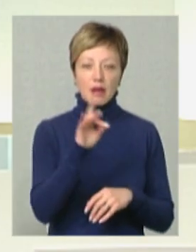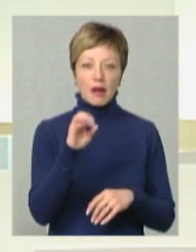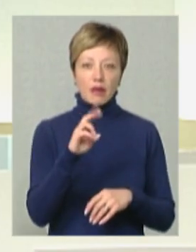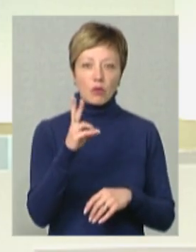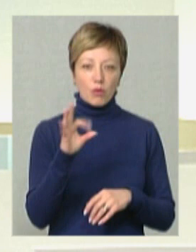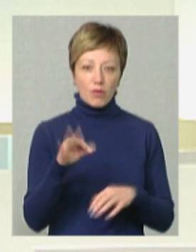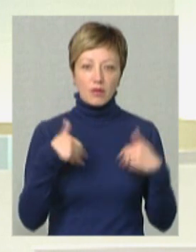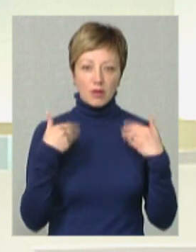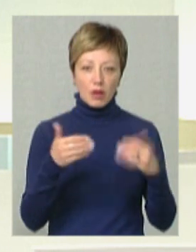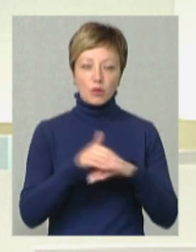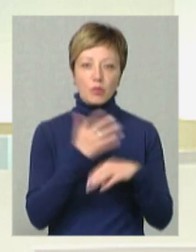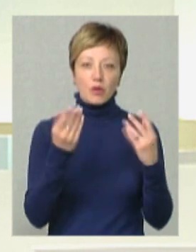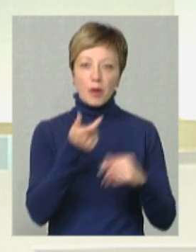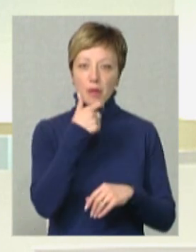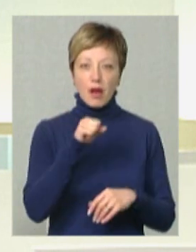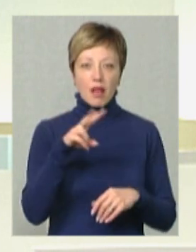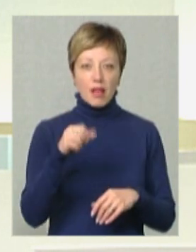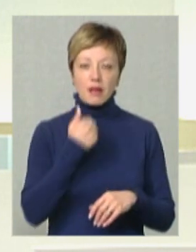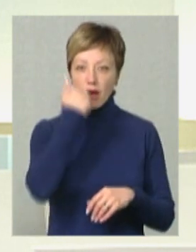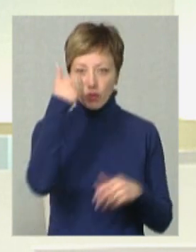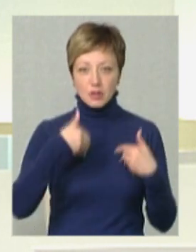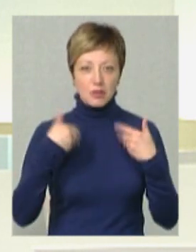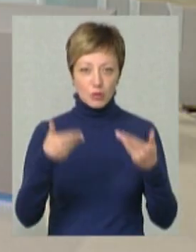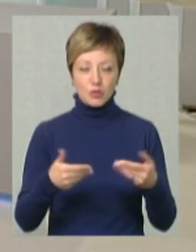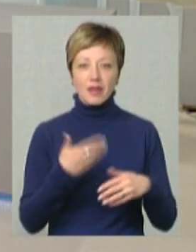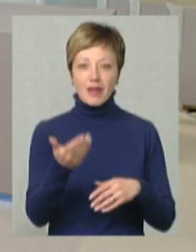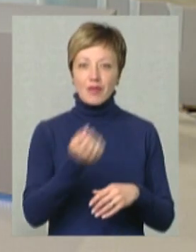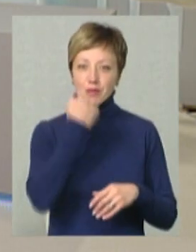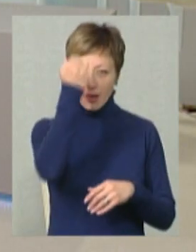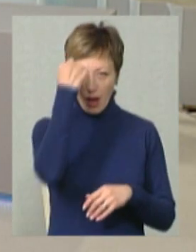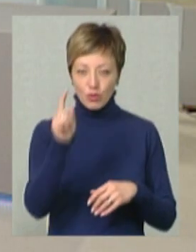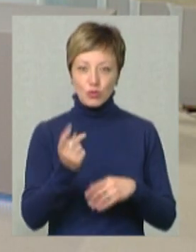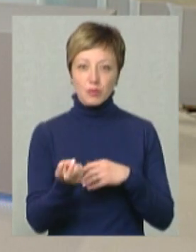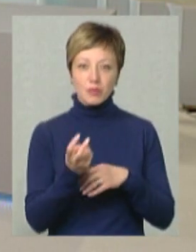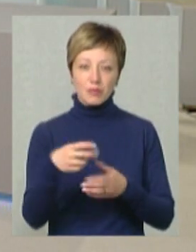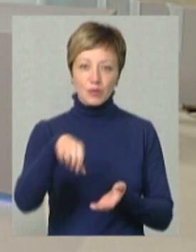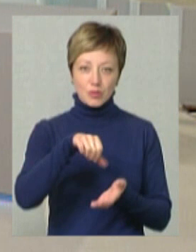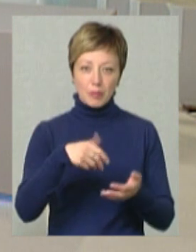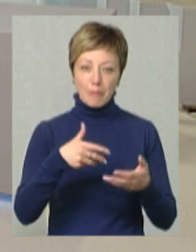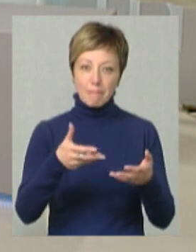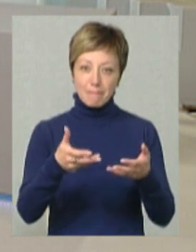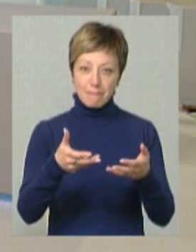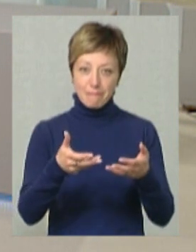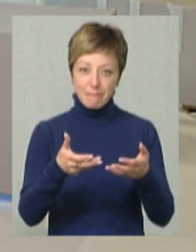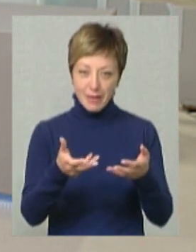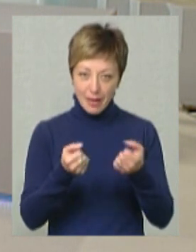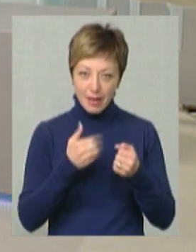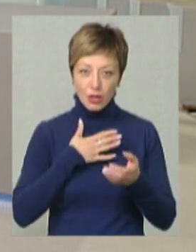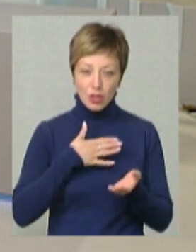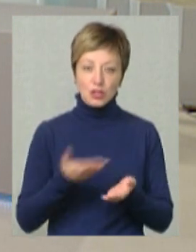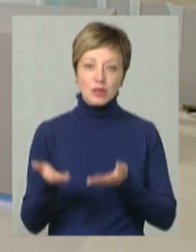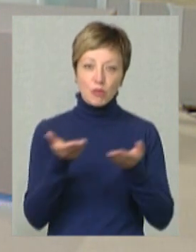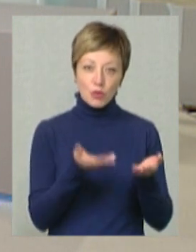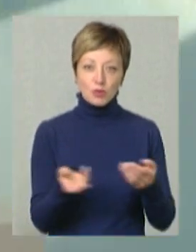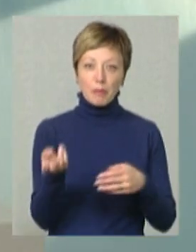Вітаю вас. Доброго дня, пані Алла. Дякую за запрошення. Я вам дякую за те, що прийняли наше запрошення і